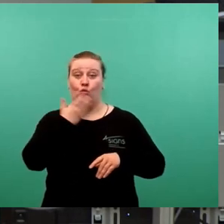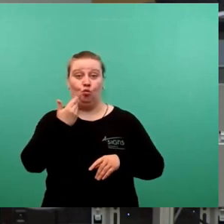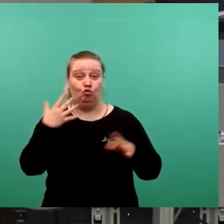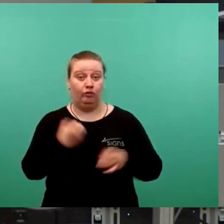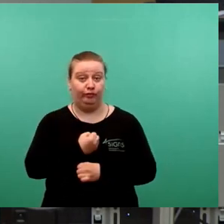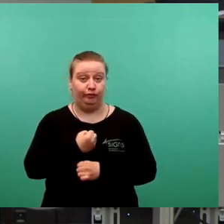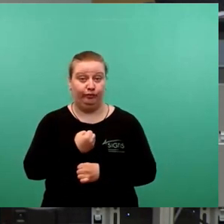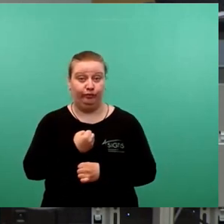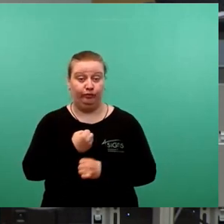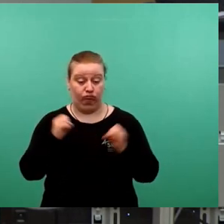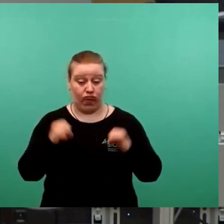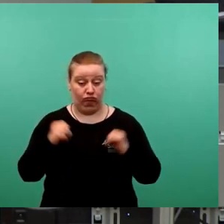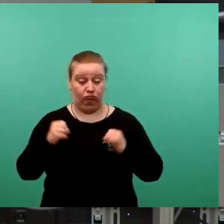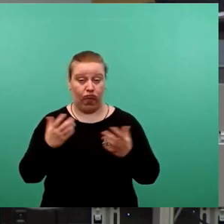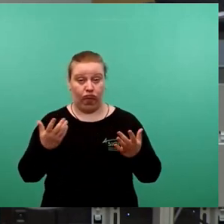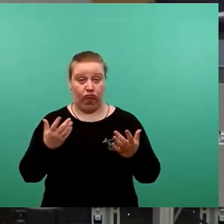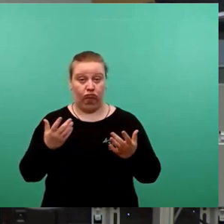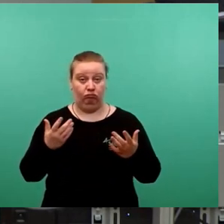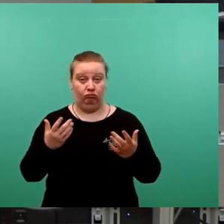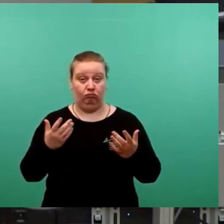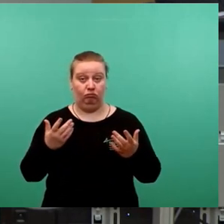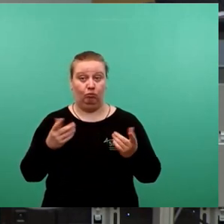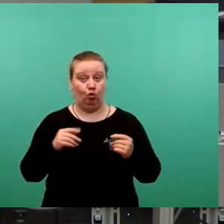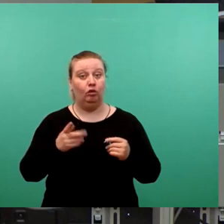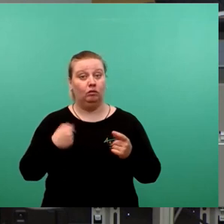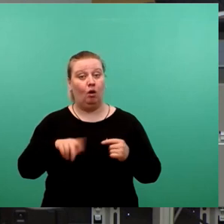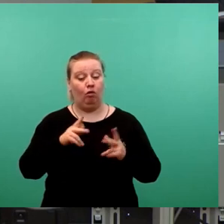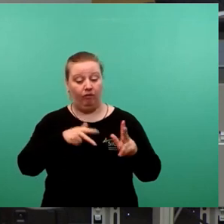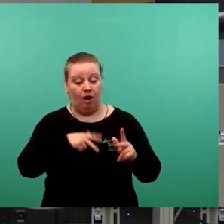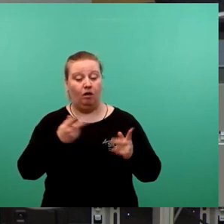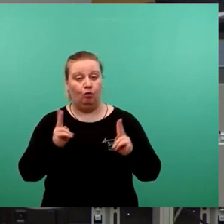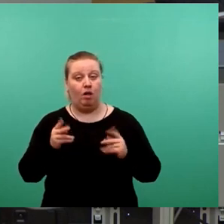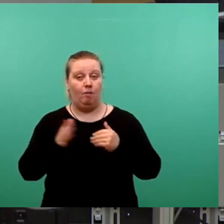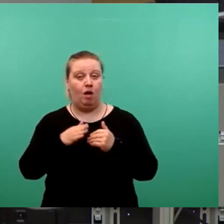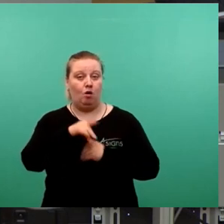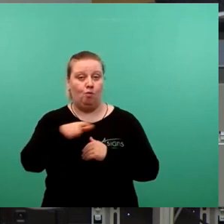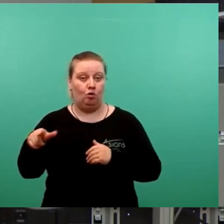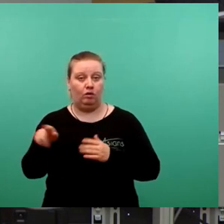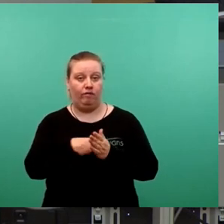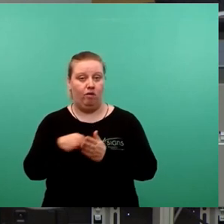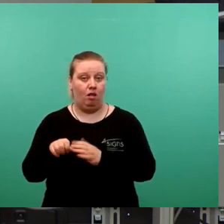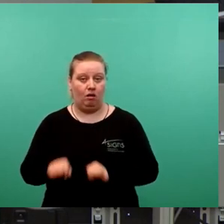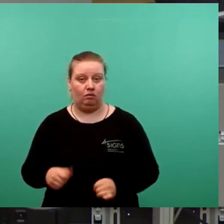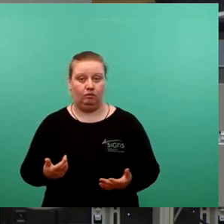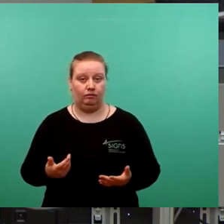zu einem Ergebnis zu kommen, in dessen Folge hier hätten Beigeordnete ins Amt gebracht werden können.